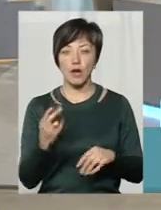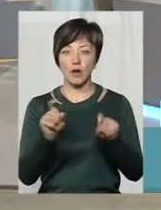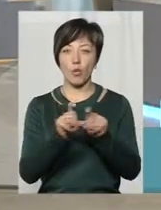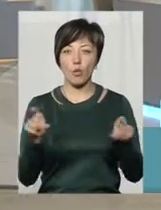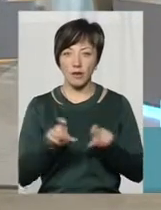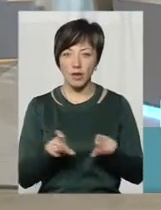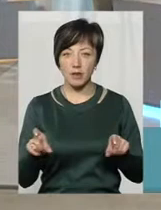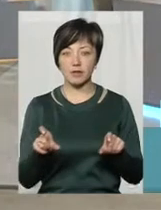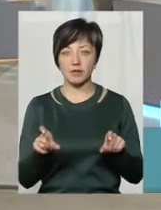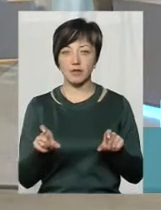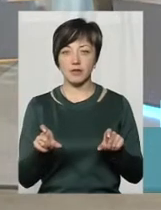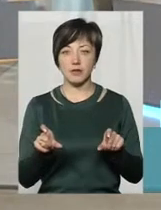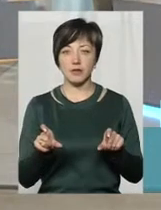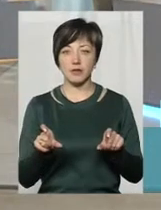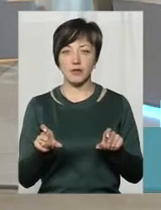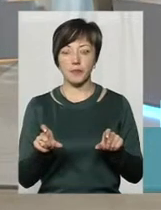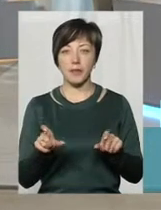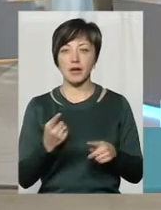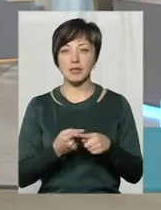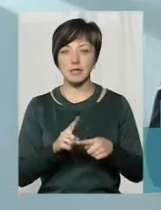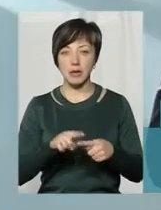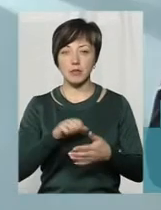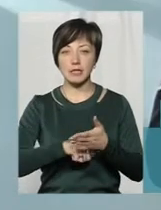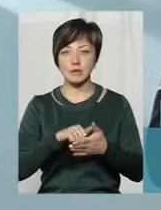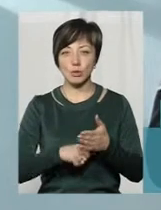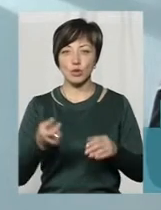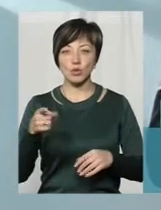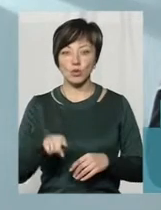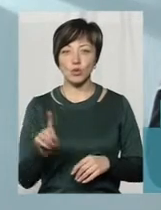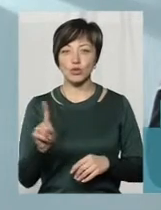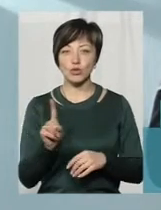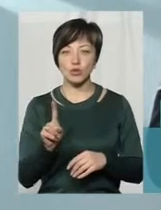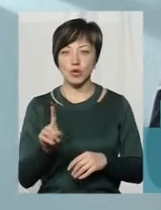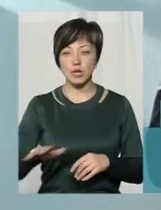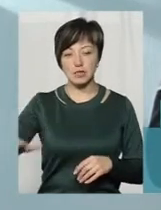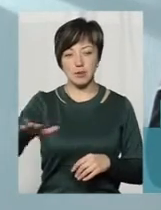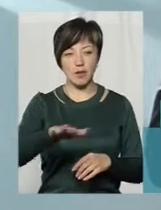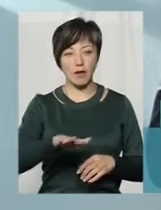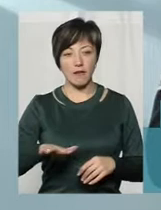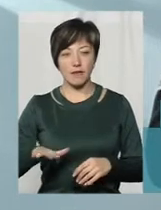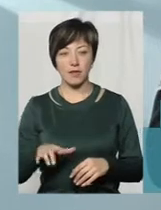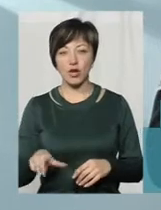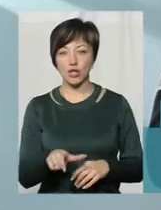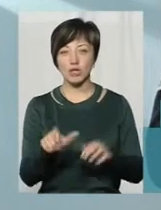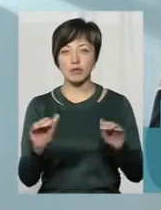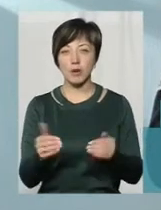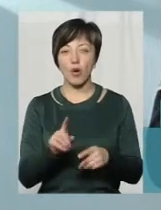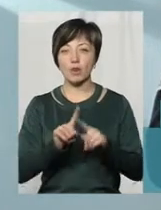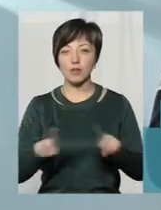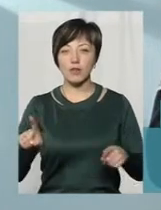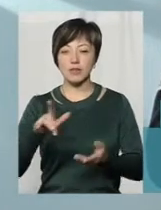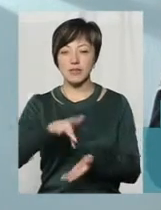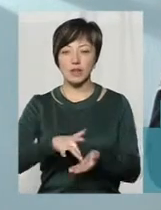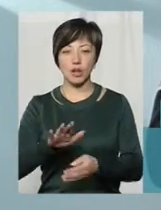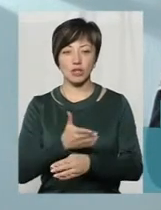'єктів, це призводить до того, що заплава річки зменшується, особливо в центральній частині